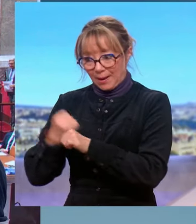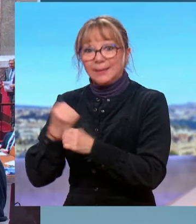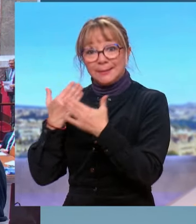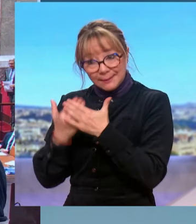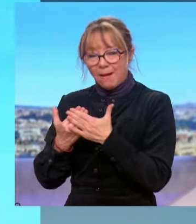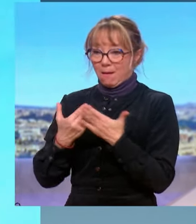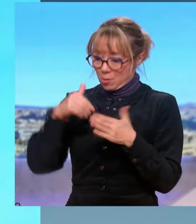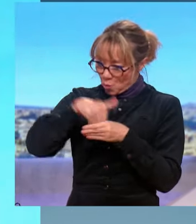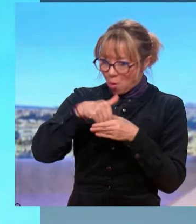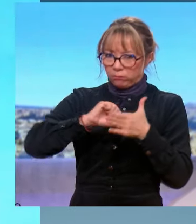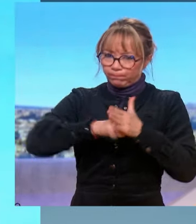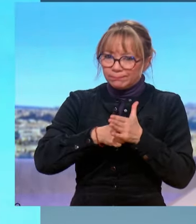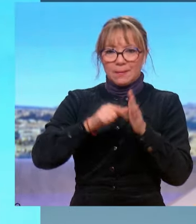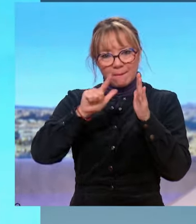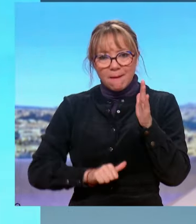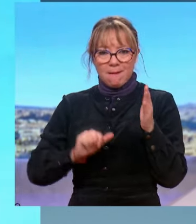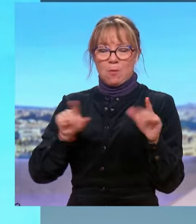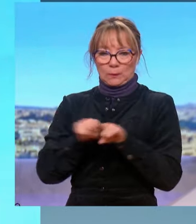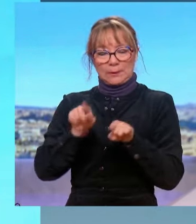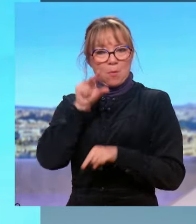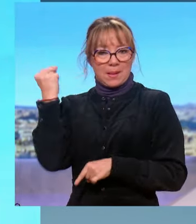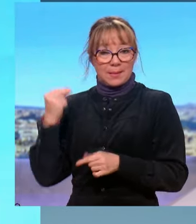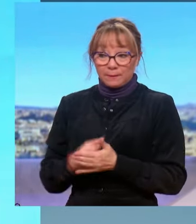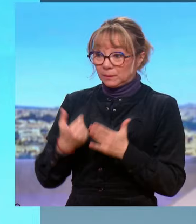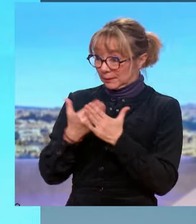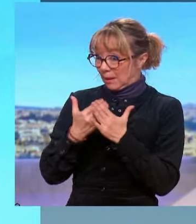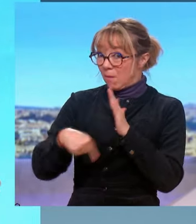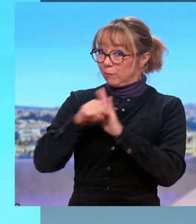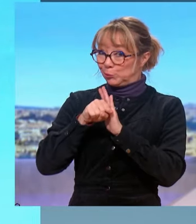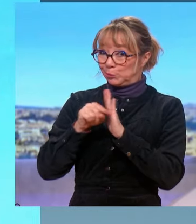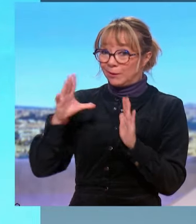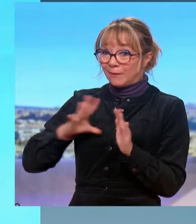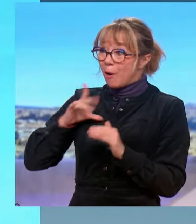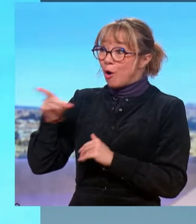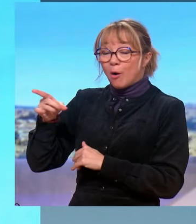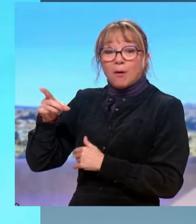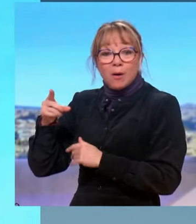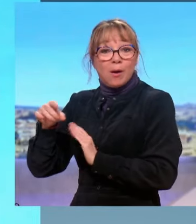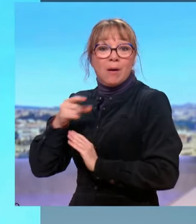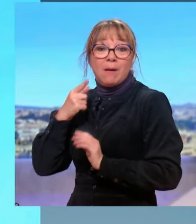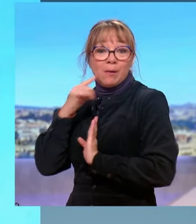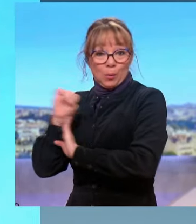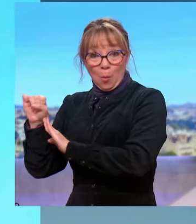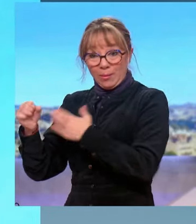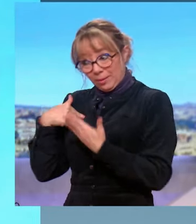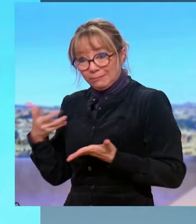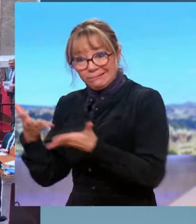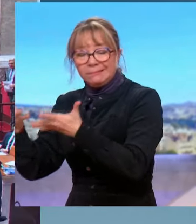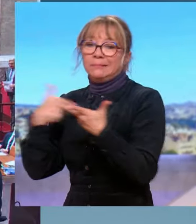c'est un bon texte. C'est un bon texte, vous député de la majorité, normal pour Oui, mais c des mesures que la droite a portées pendant 30 ans